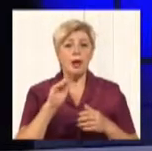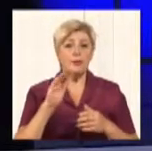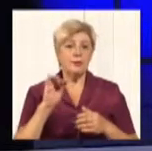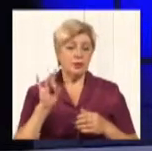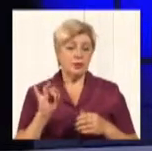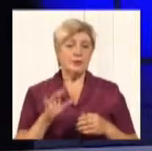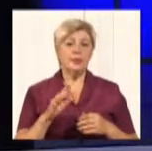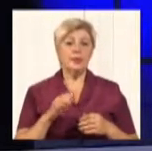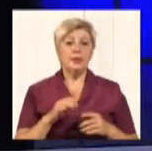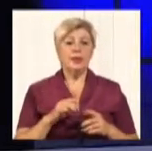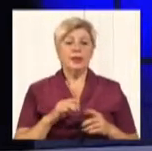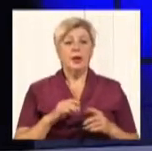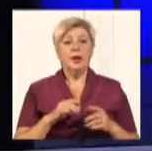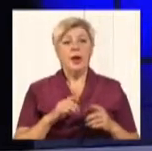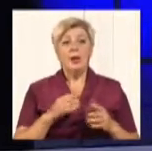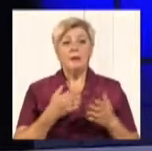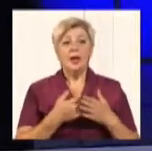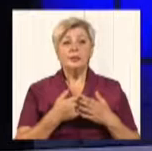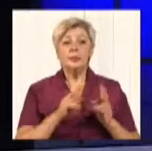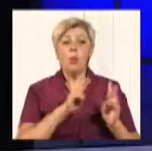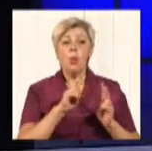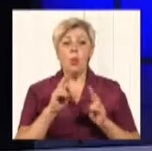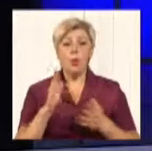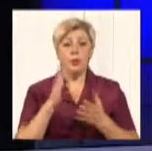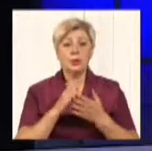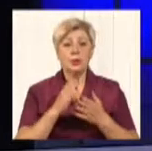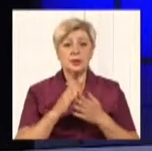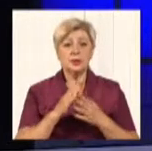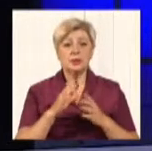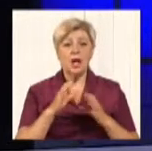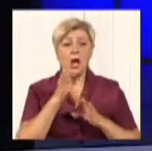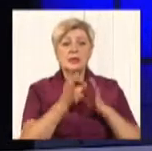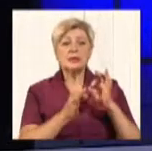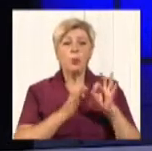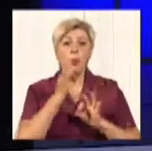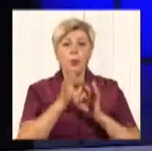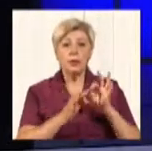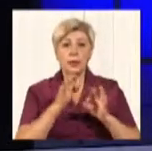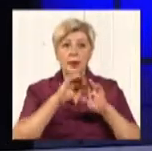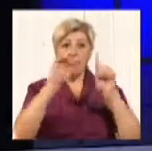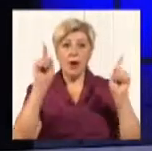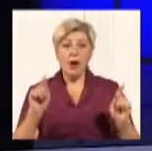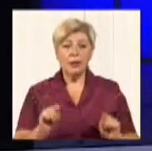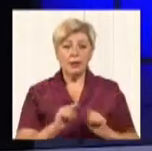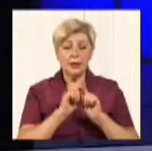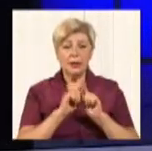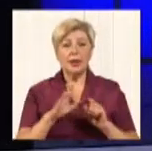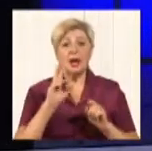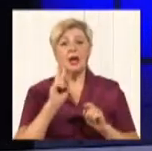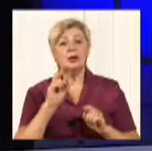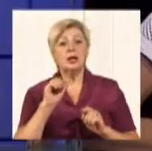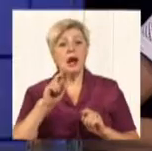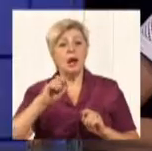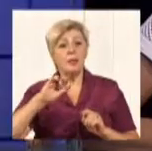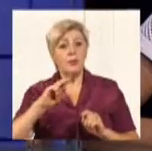щодо абонентів кабельного телебачення і власників супутникових антен? Це їх не стосуватиметься,